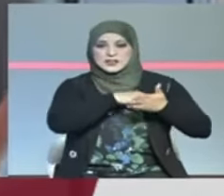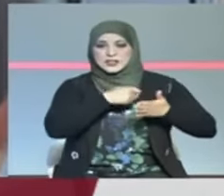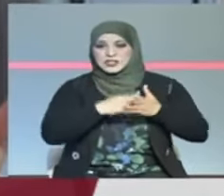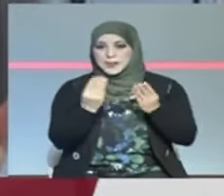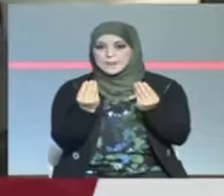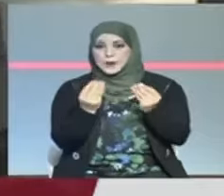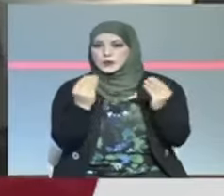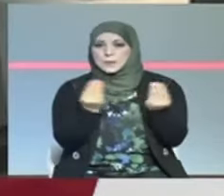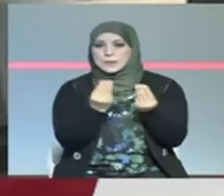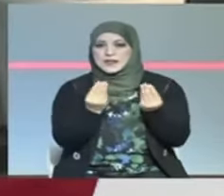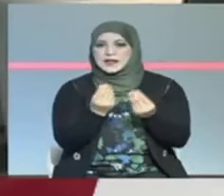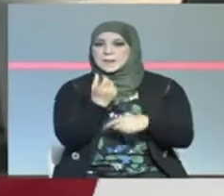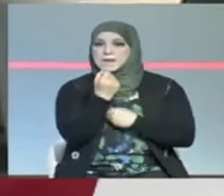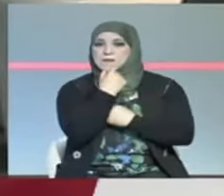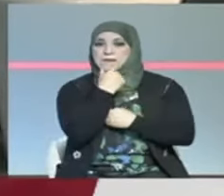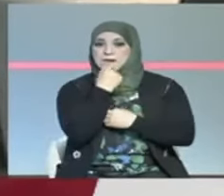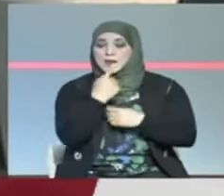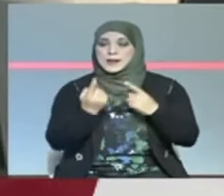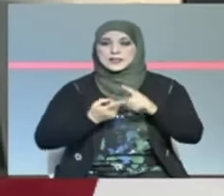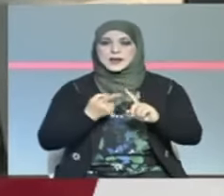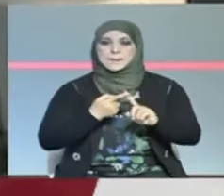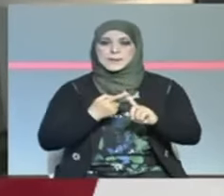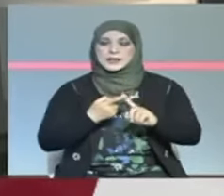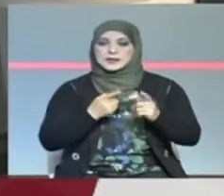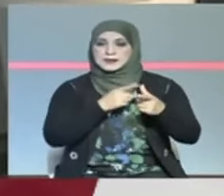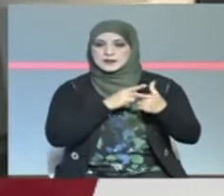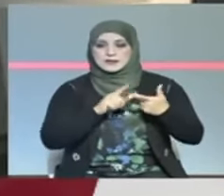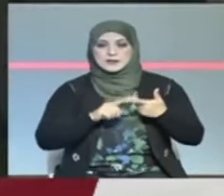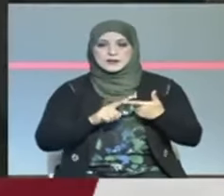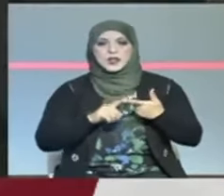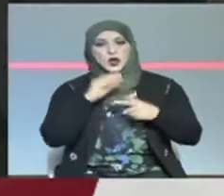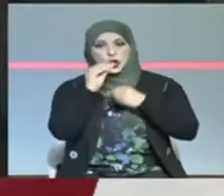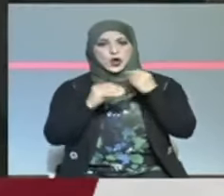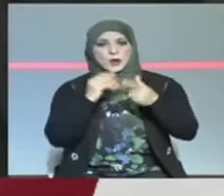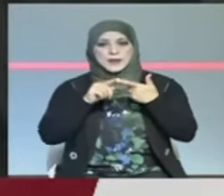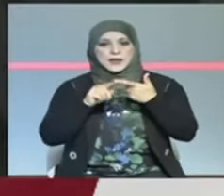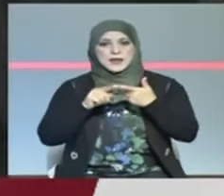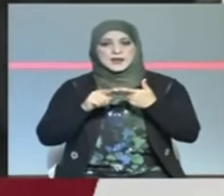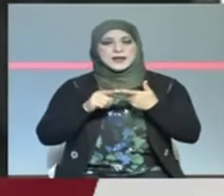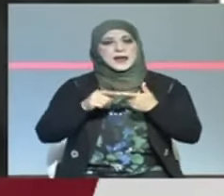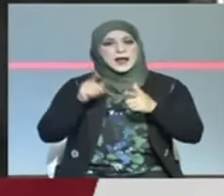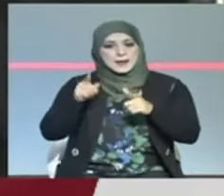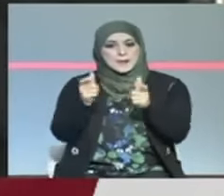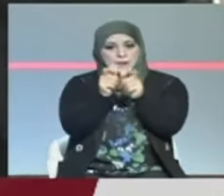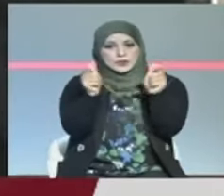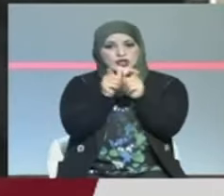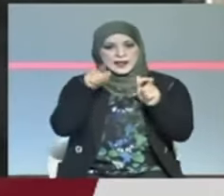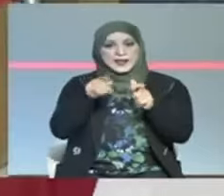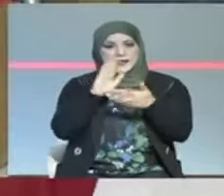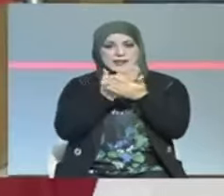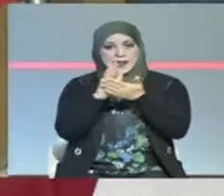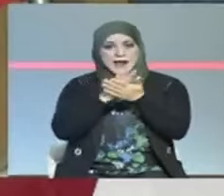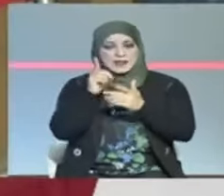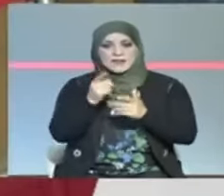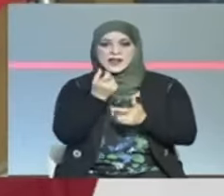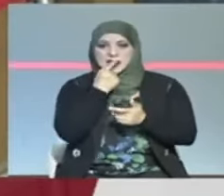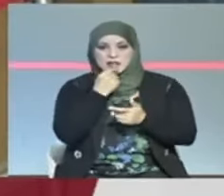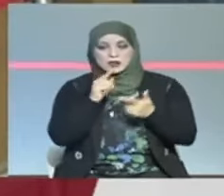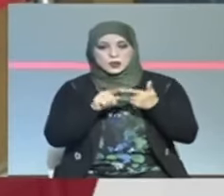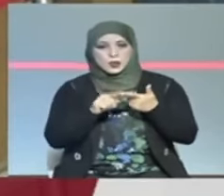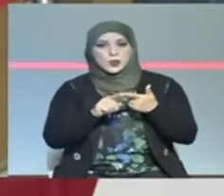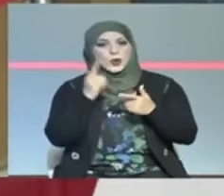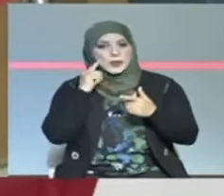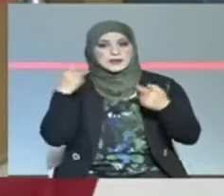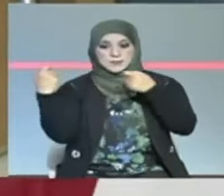من المسالك المعترف بها على غيرار الصيدليات أو المؤسسة المصنعة لهذه المواد وأن تخضع إلى